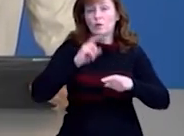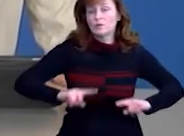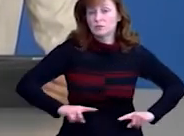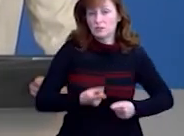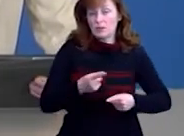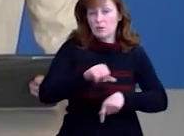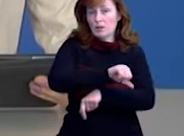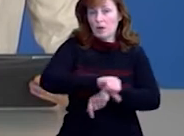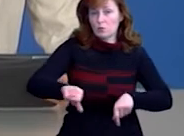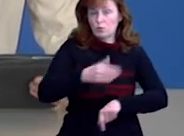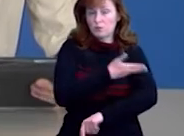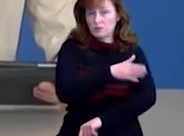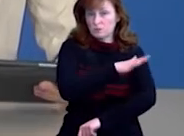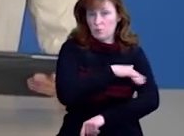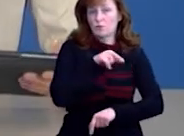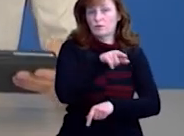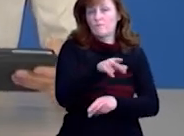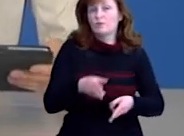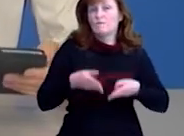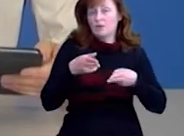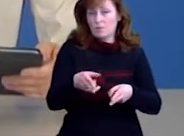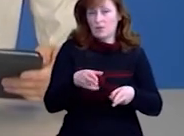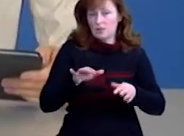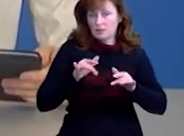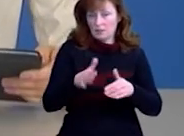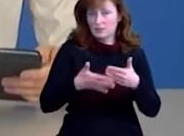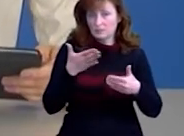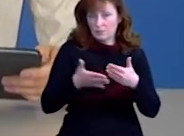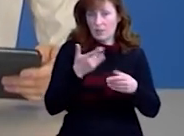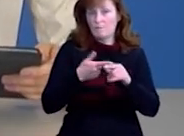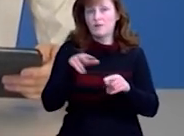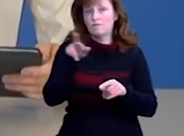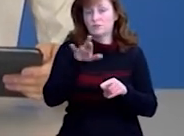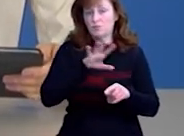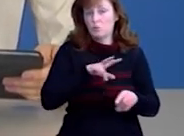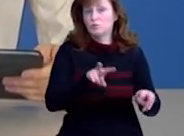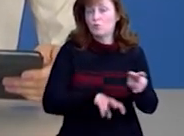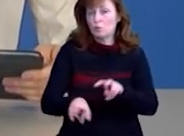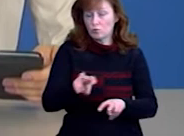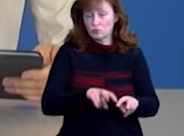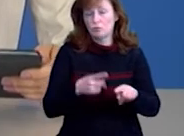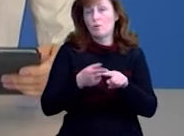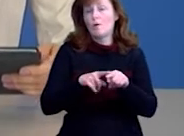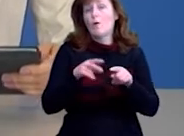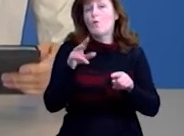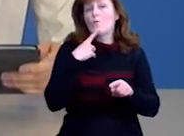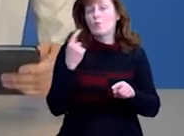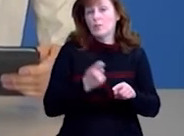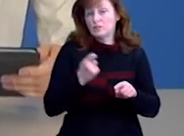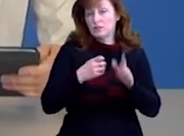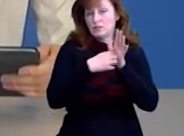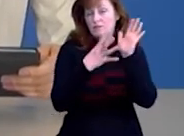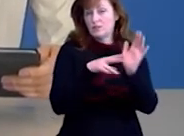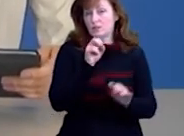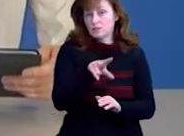на кордоні з Польщею. Він підозрюваний у кримінальній справі і з січня знаходився у розшуку. У неділю, 19 квітня, йому